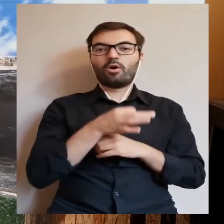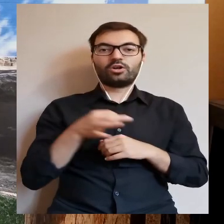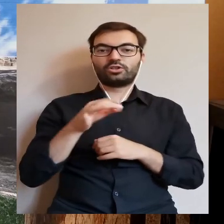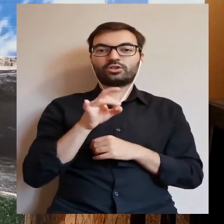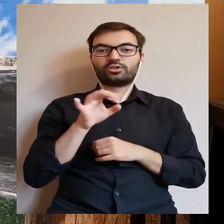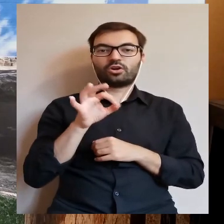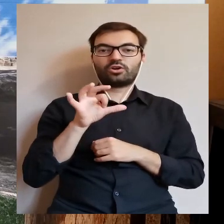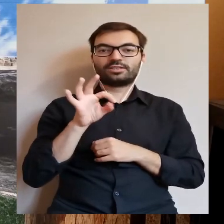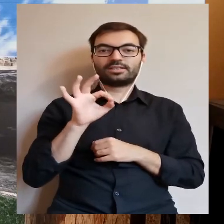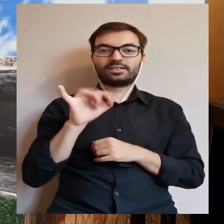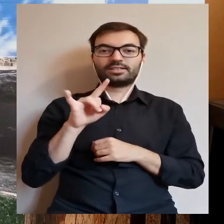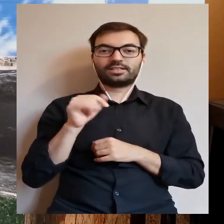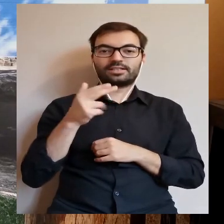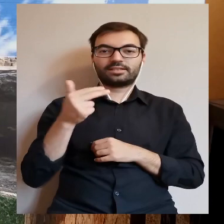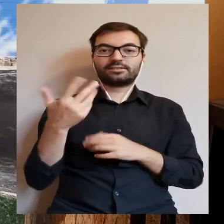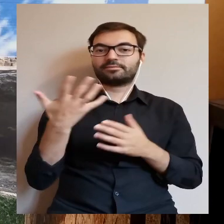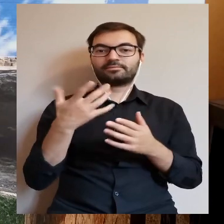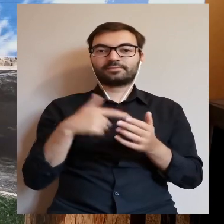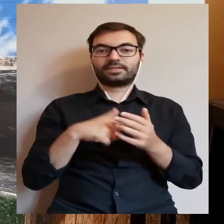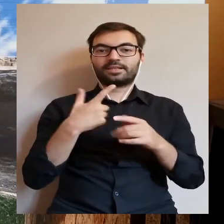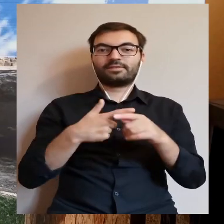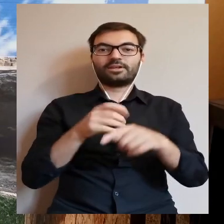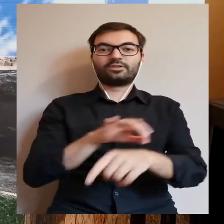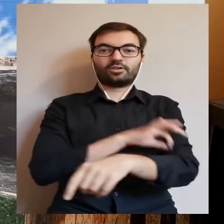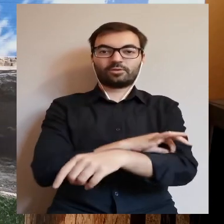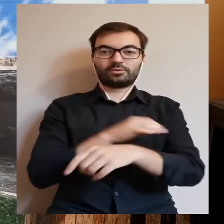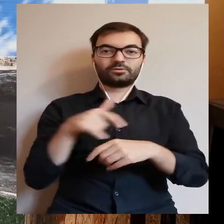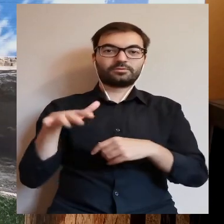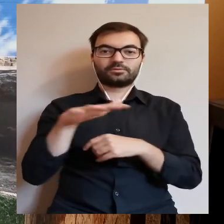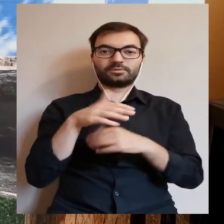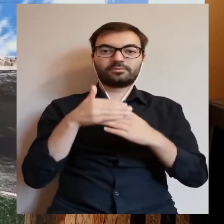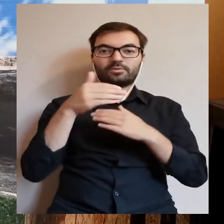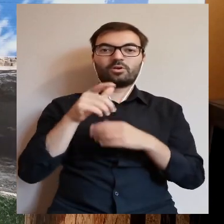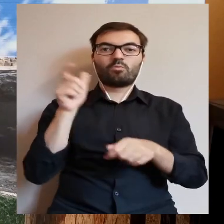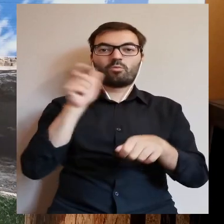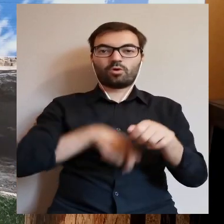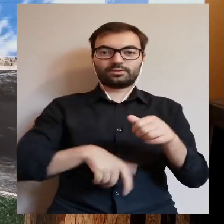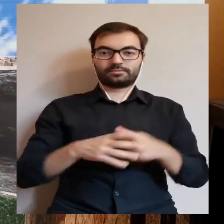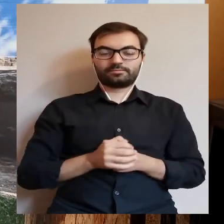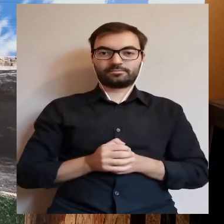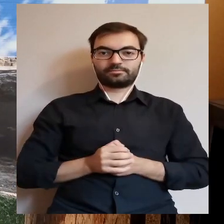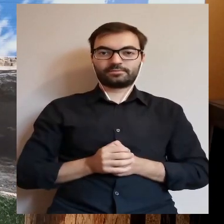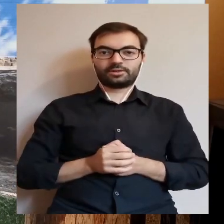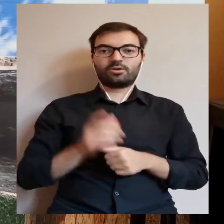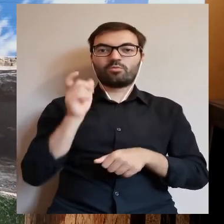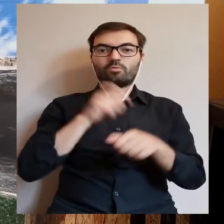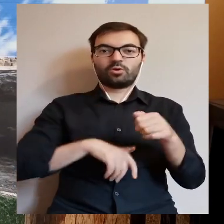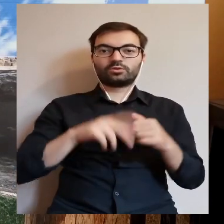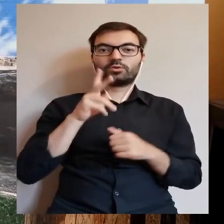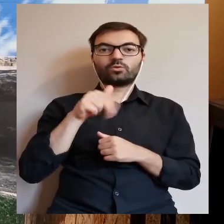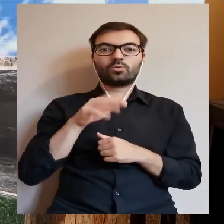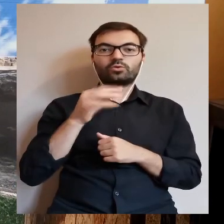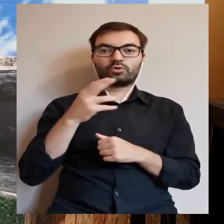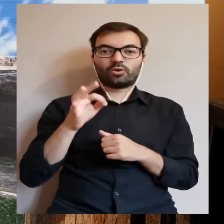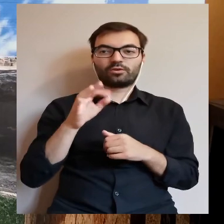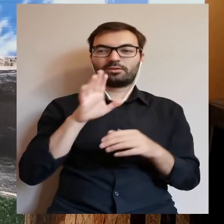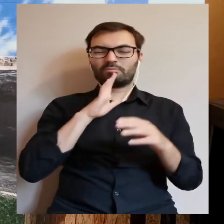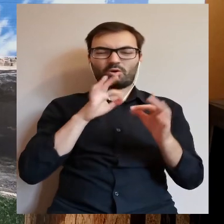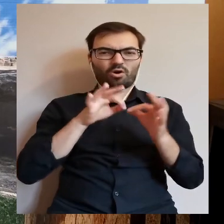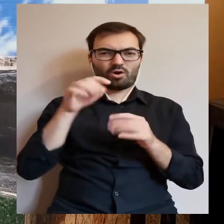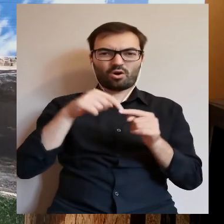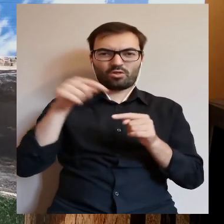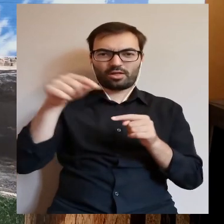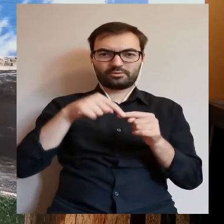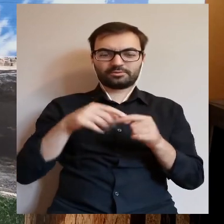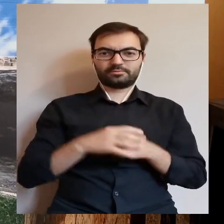Pojezjerze Gostynińskie leży praktycznie 20 km od Płocka. Między Płockiem a Kutnem dokładnie